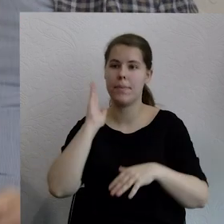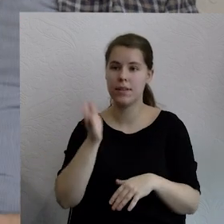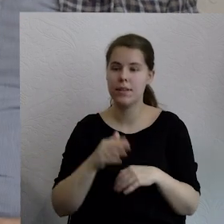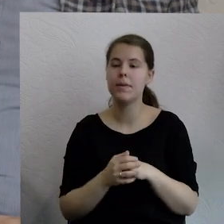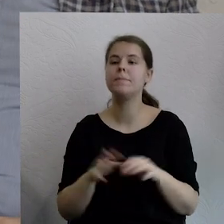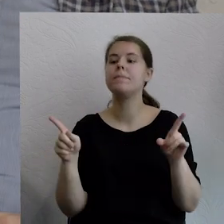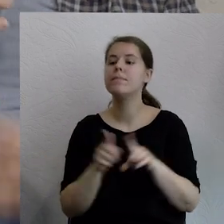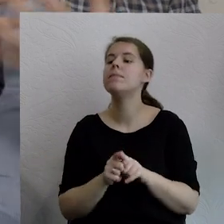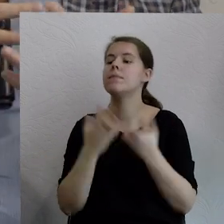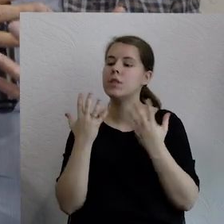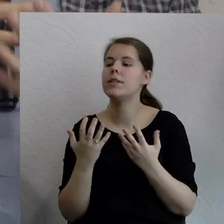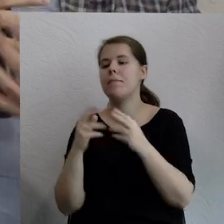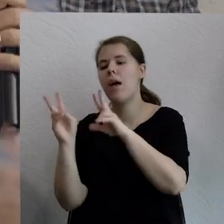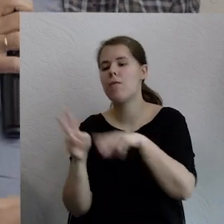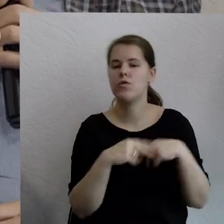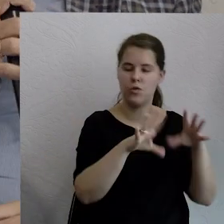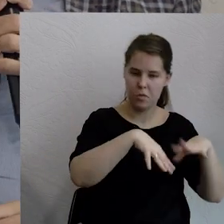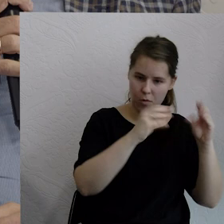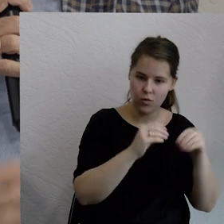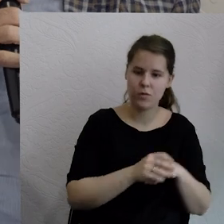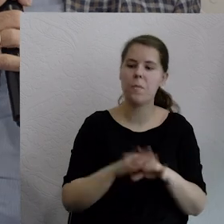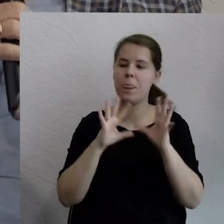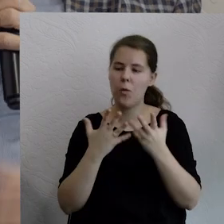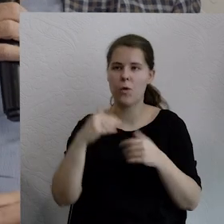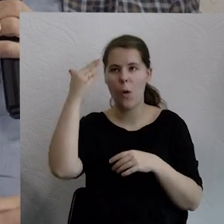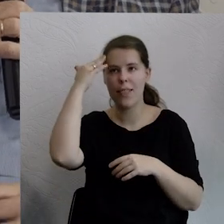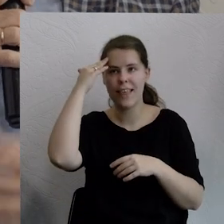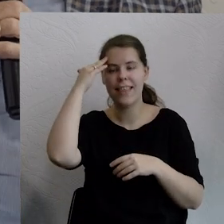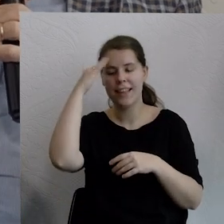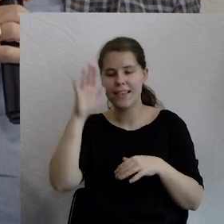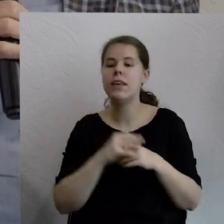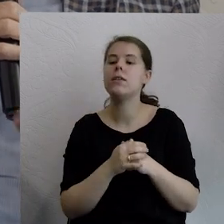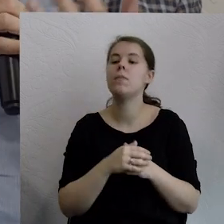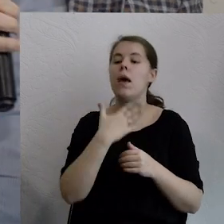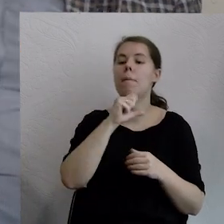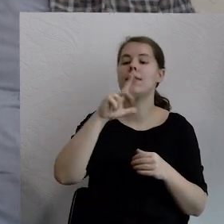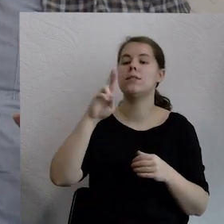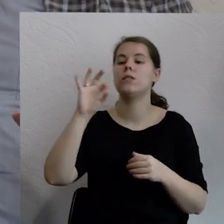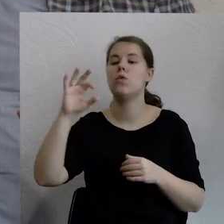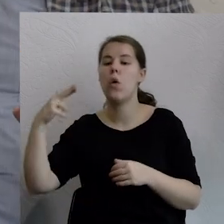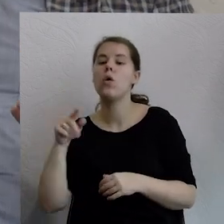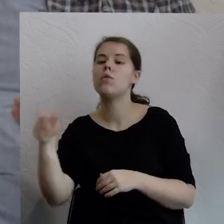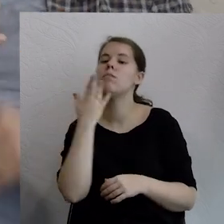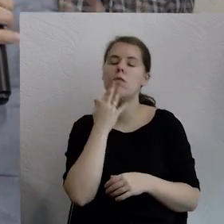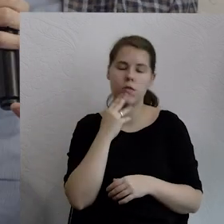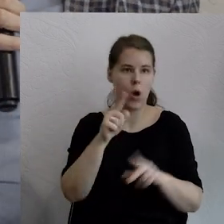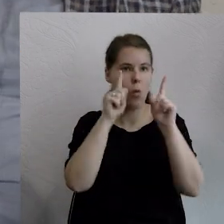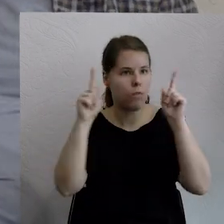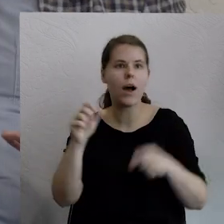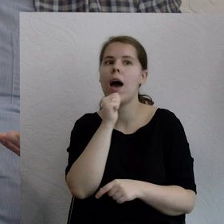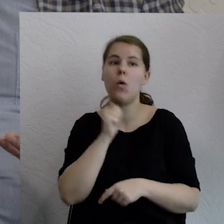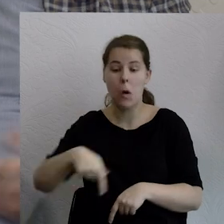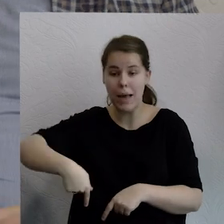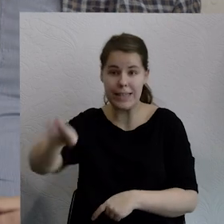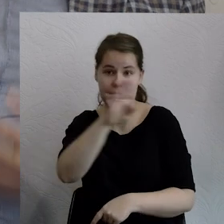wracając do tego, od czego zacząłem. Widzę wielką nadzieję, chociaż Emmanuel Macron ostrzegał, że Europa może umrzeć. Ale też ma